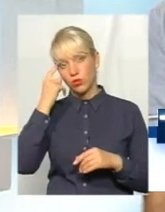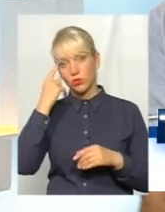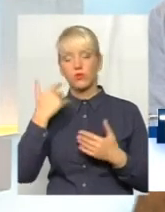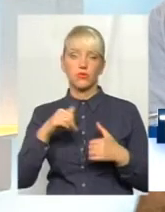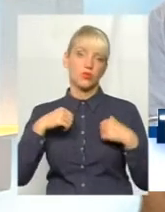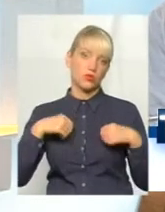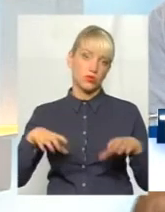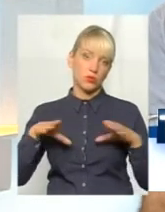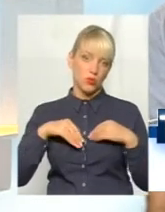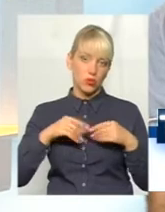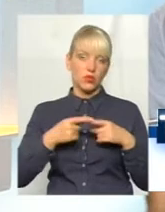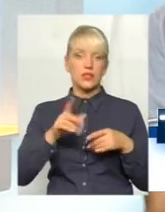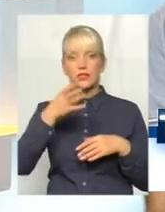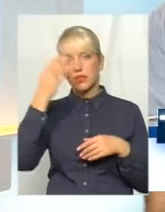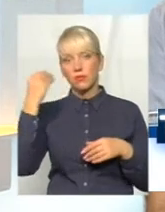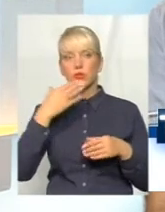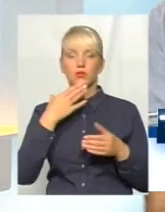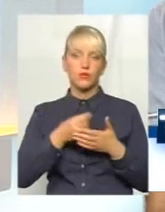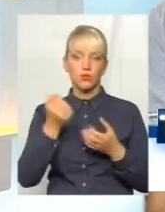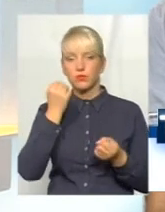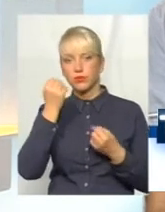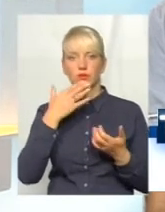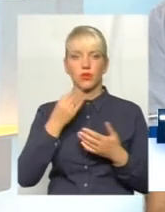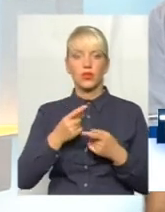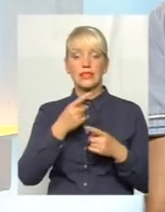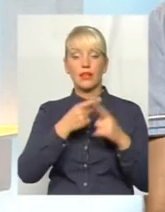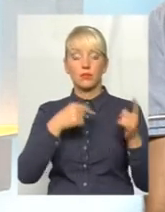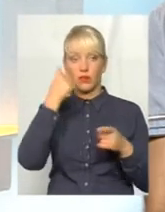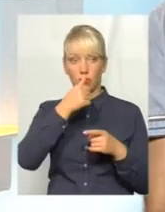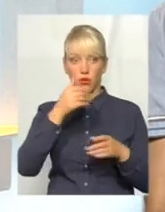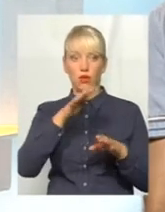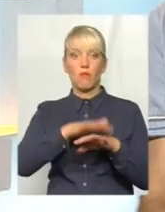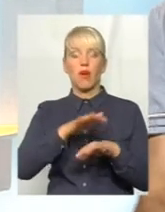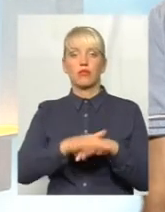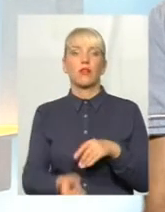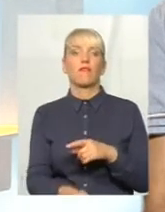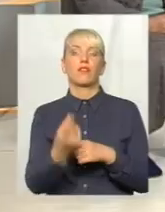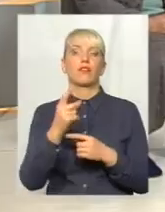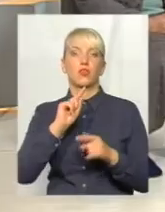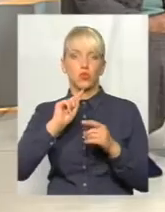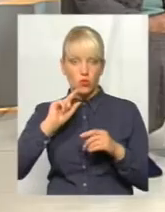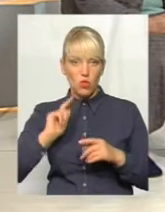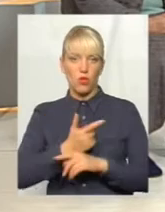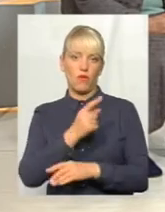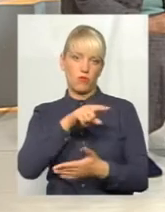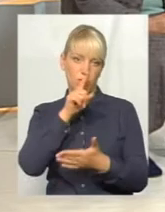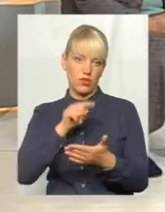повністю розслабилися, вже забули свої проблеми. І тут за пів року в банк знову виникає питання. І за пів року